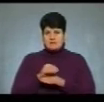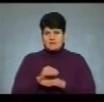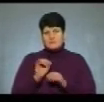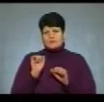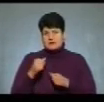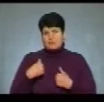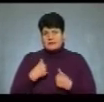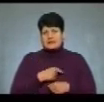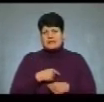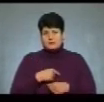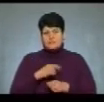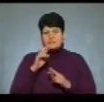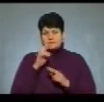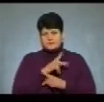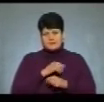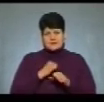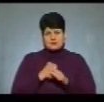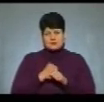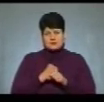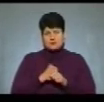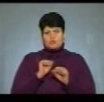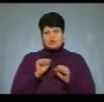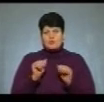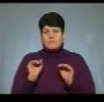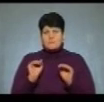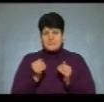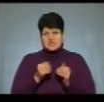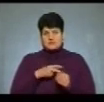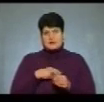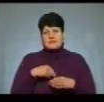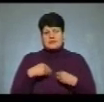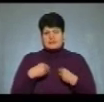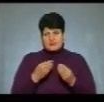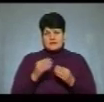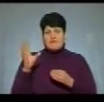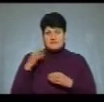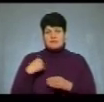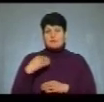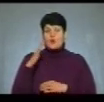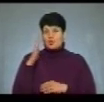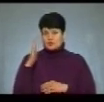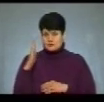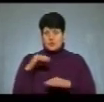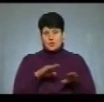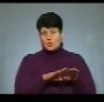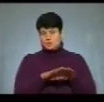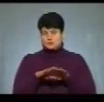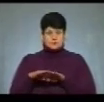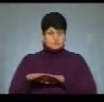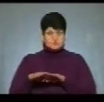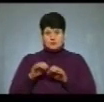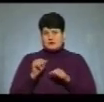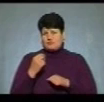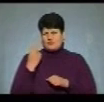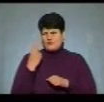ми, депутати, може необдумано зробили, може треба було менше премію дати. Але всі проголосували однодумно, може